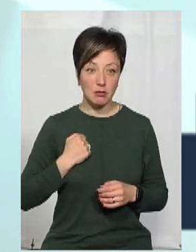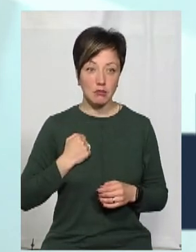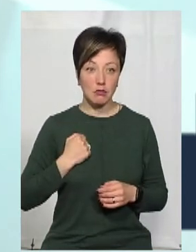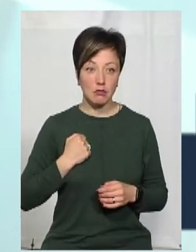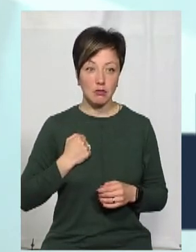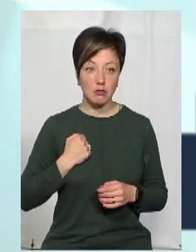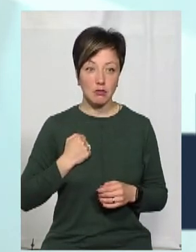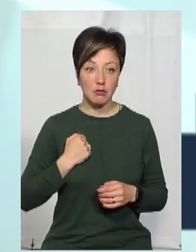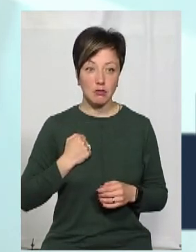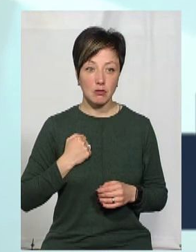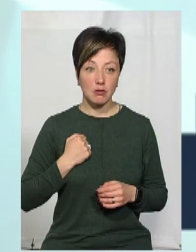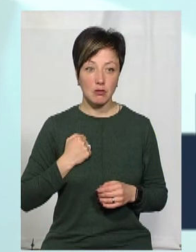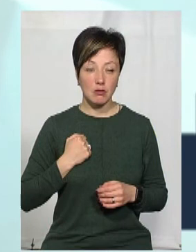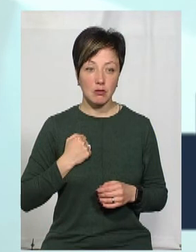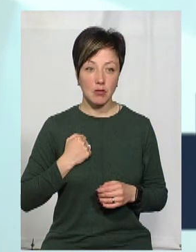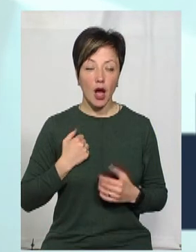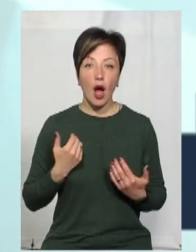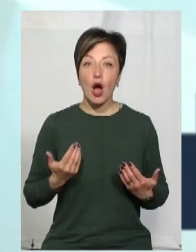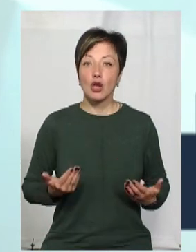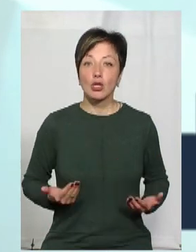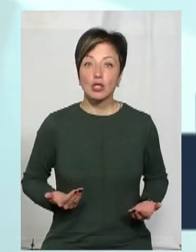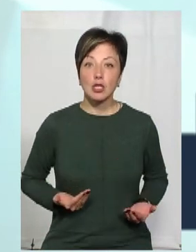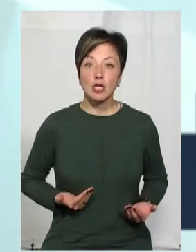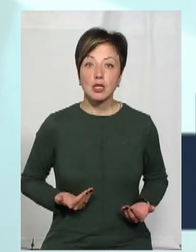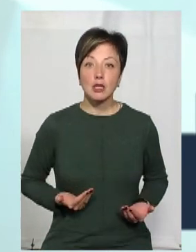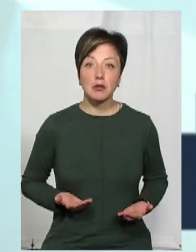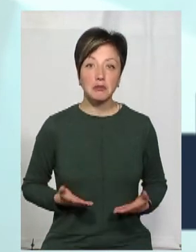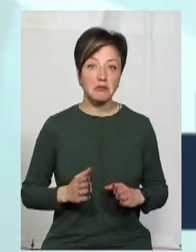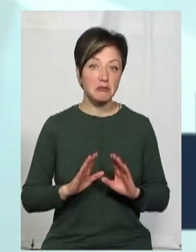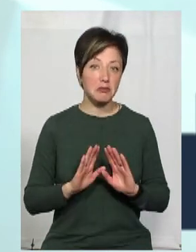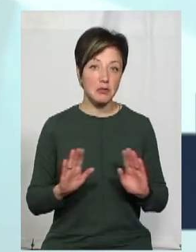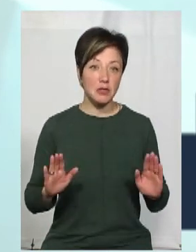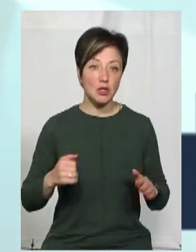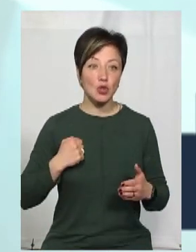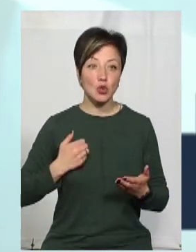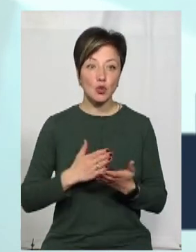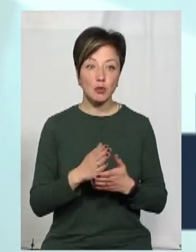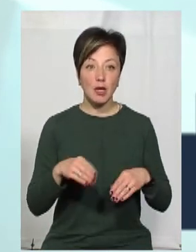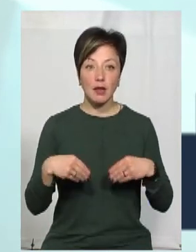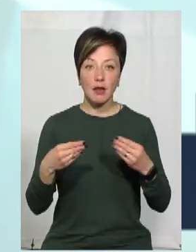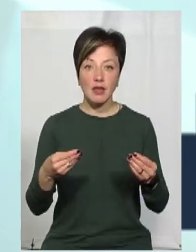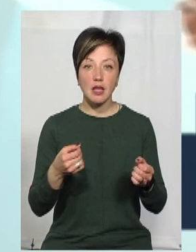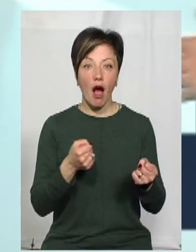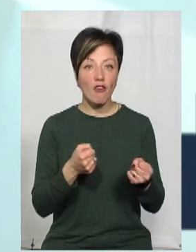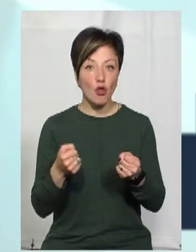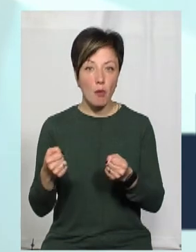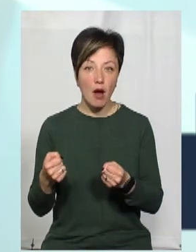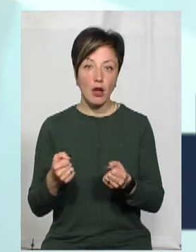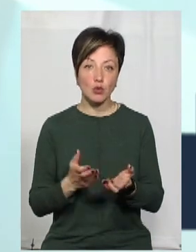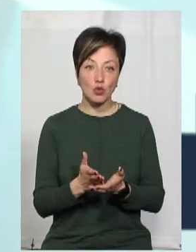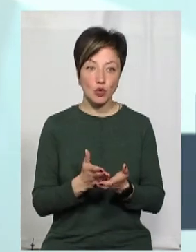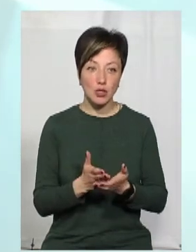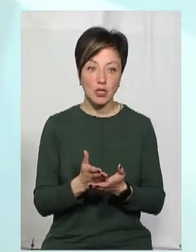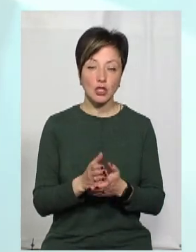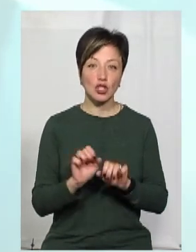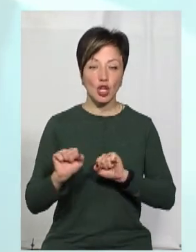на службу можна ромов'я, а жити нормально не можна. Служба дається автомат, там служи, там